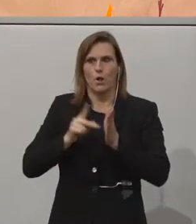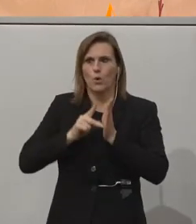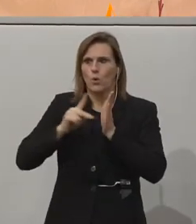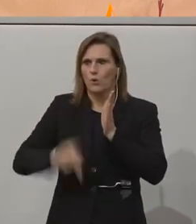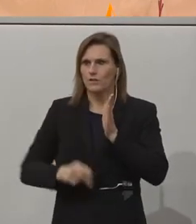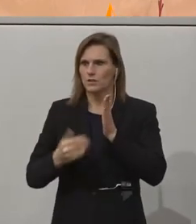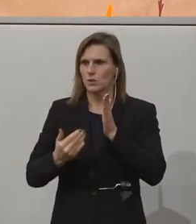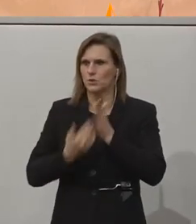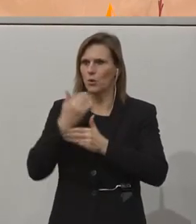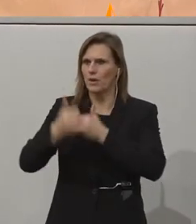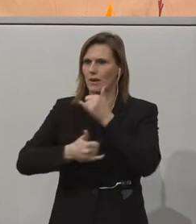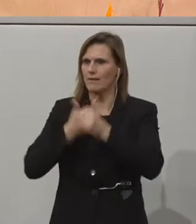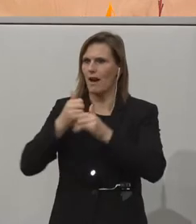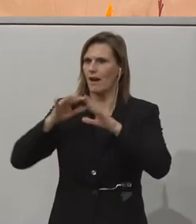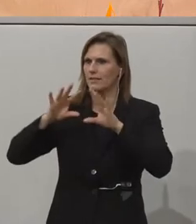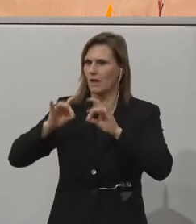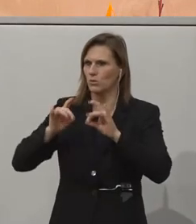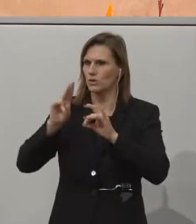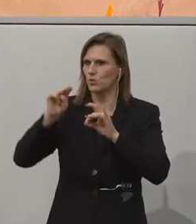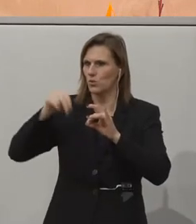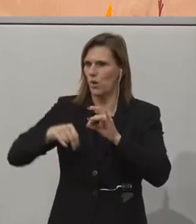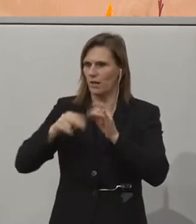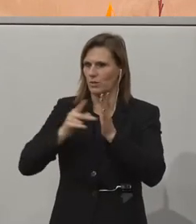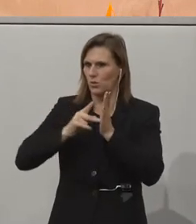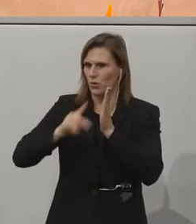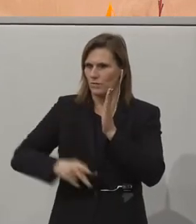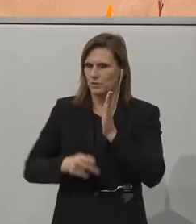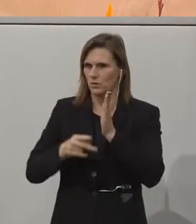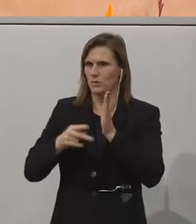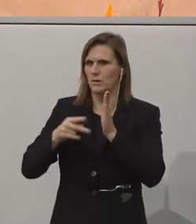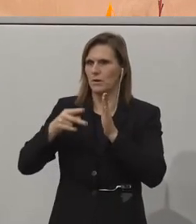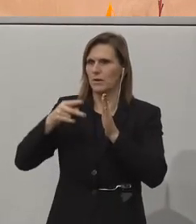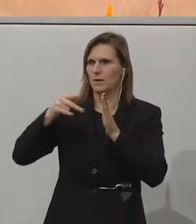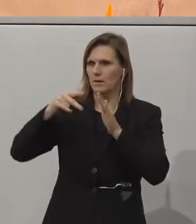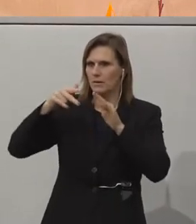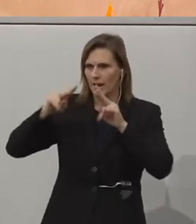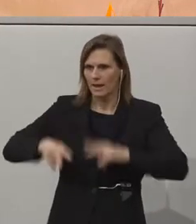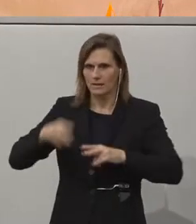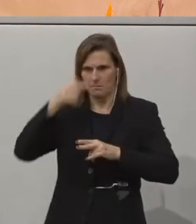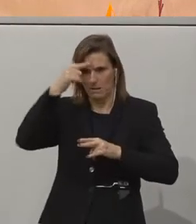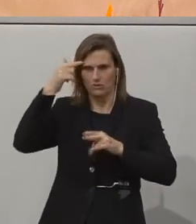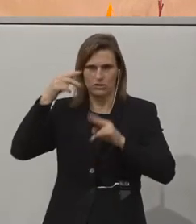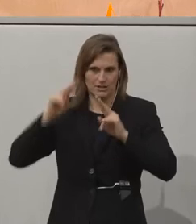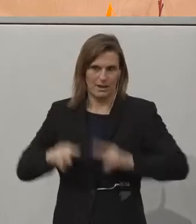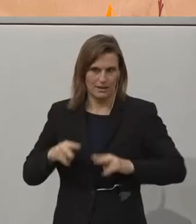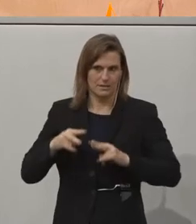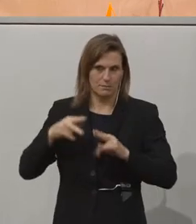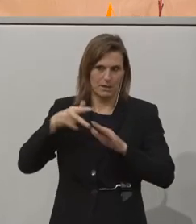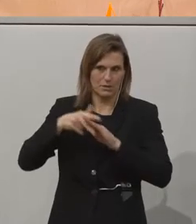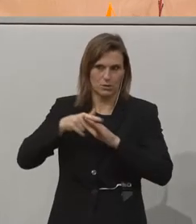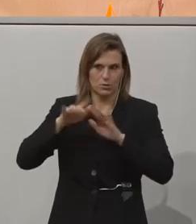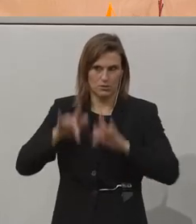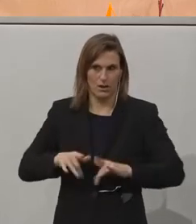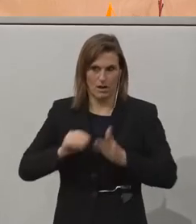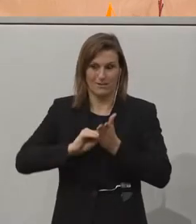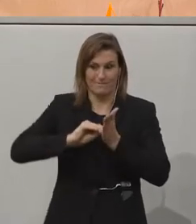neuen Jahrtausends, nämlich die UNO-Konvention für die Rechte von Menschen mit Behinderung, ratifiziert. Das heißt,